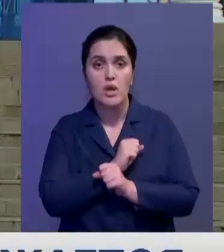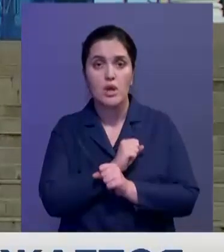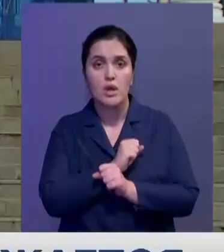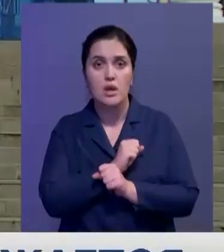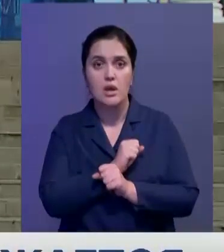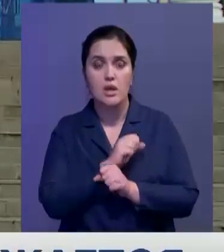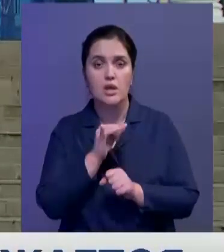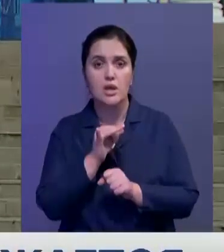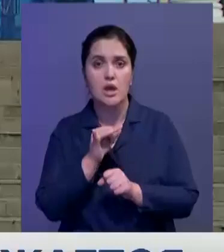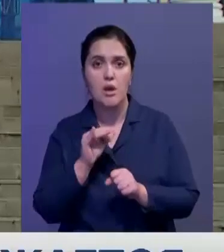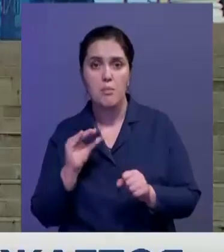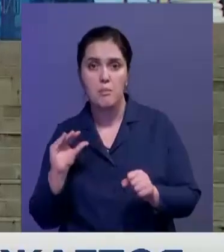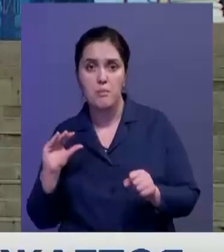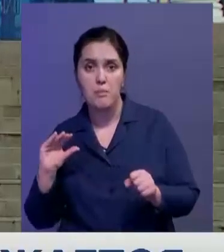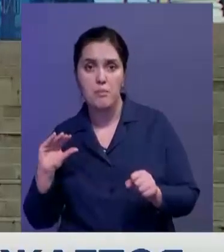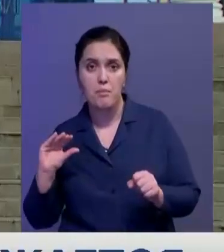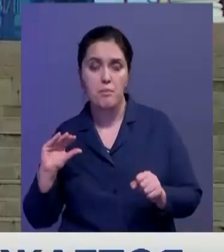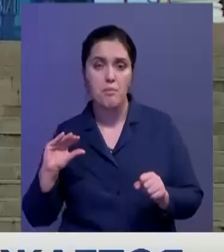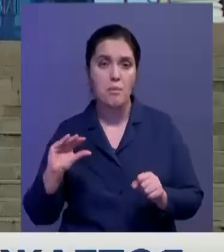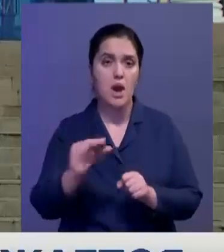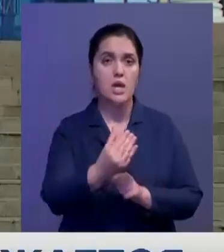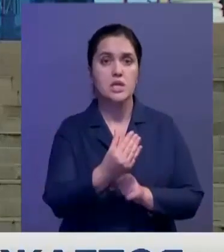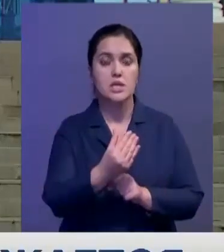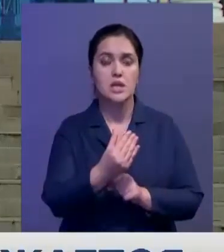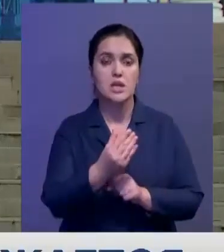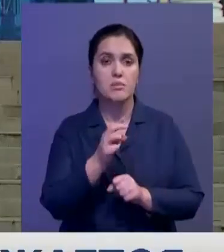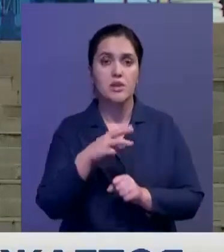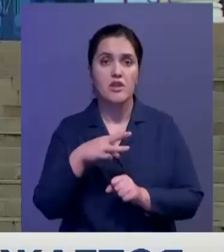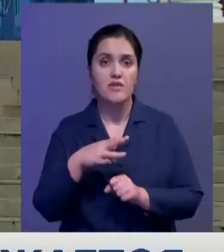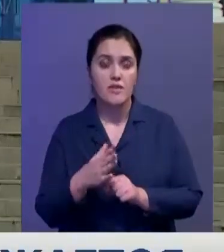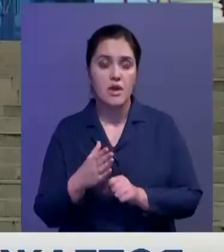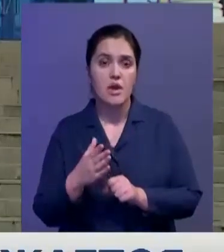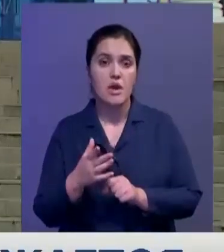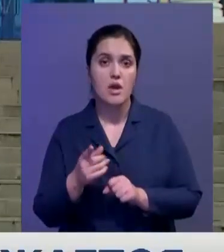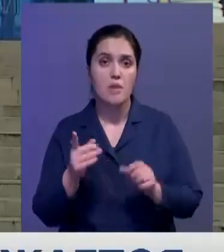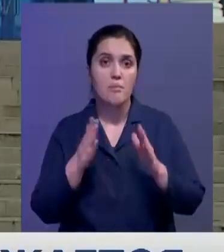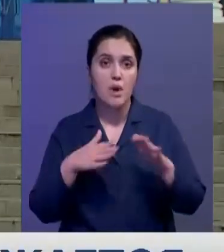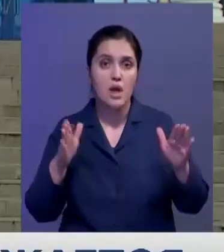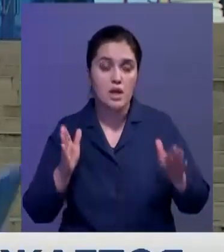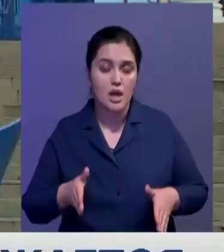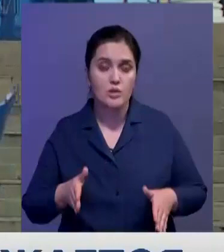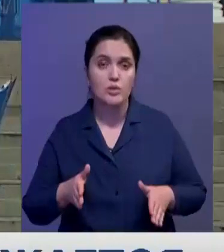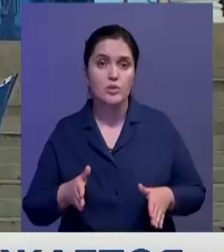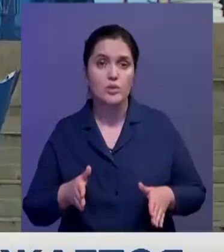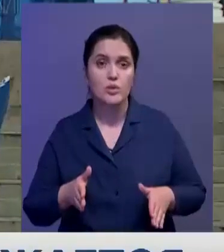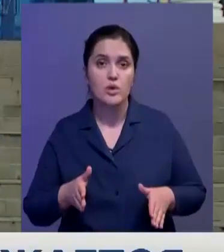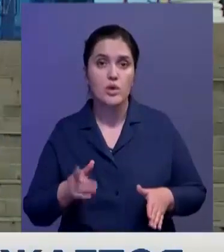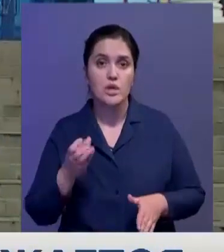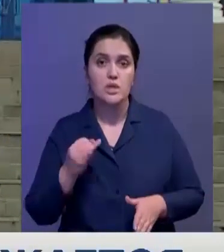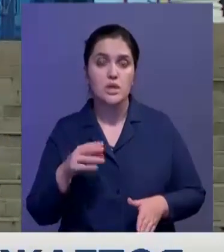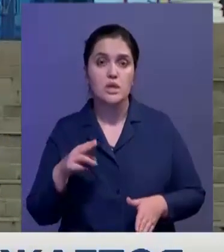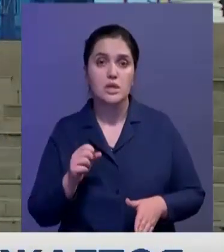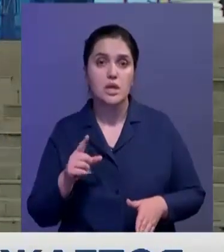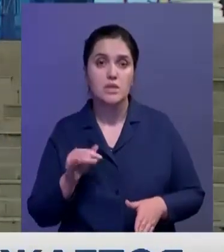по касательной БМВ, попавшее в ДТП, оно задело эту палатку. И в результате Сидазым